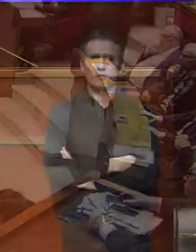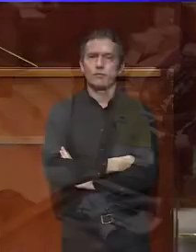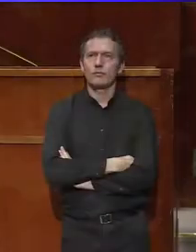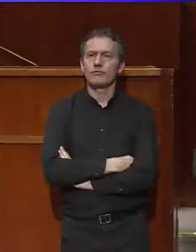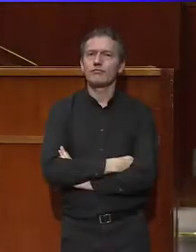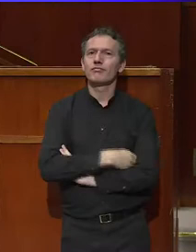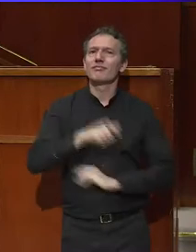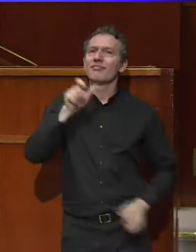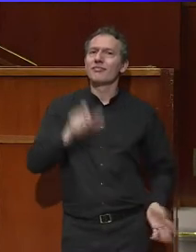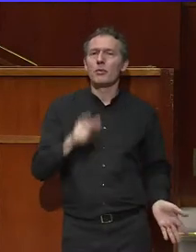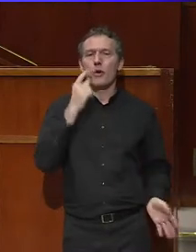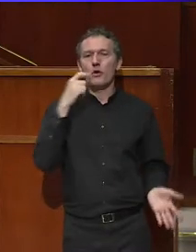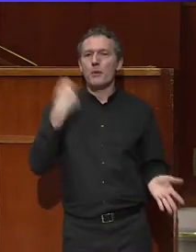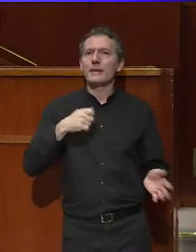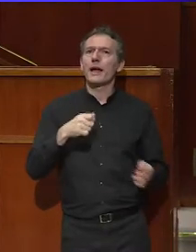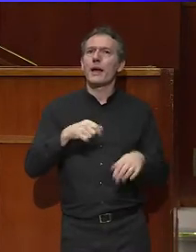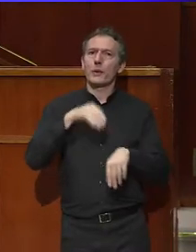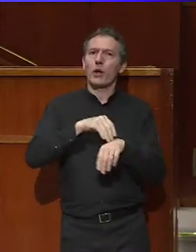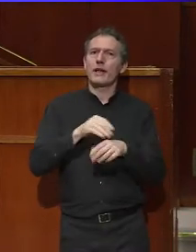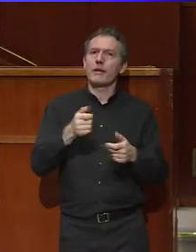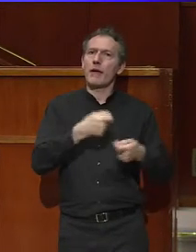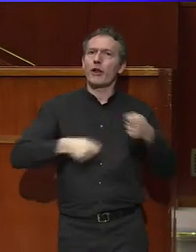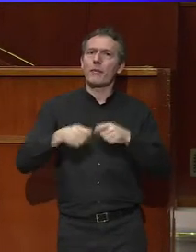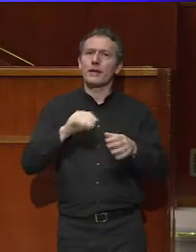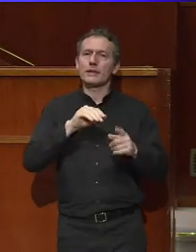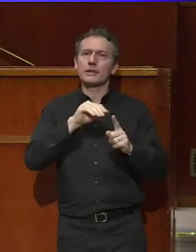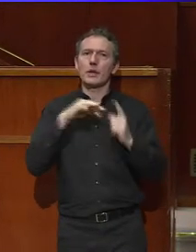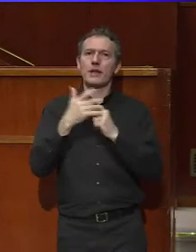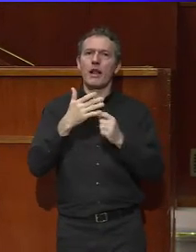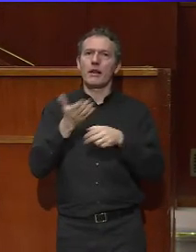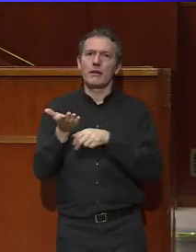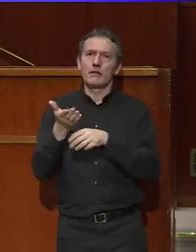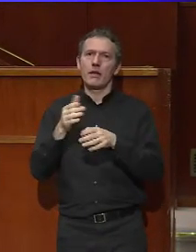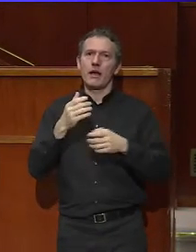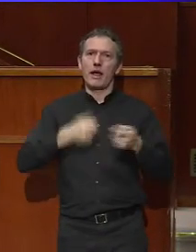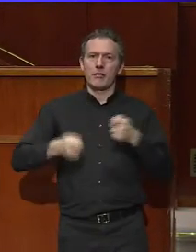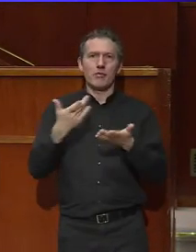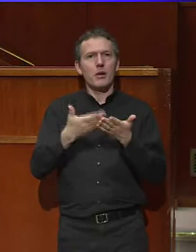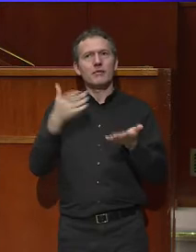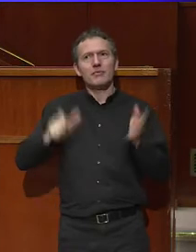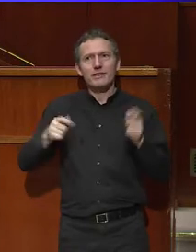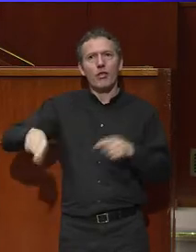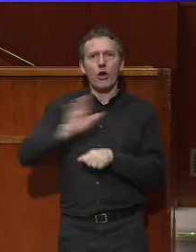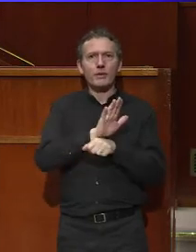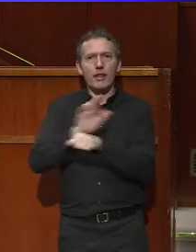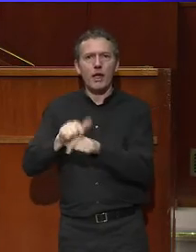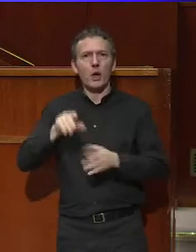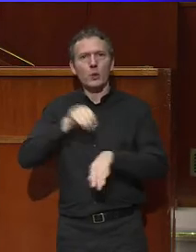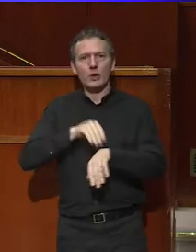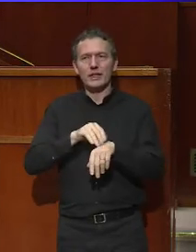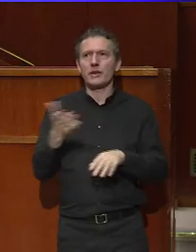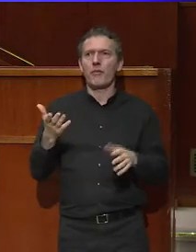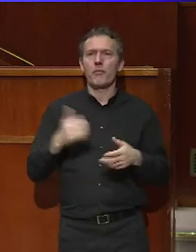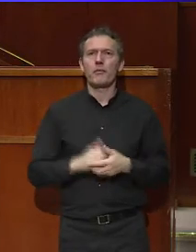Monsieur le Président du Conseil économique, social et environnemental, mesdames et messieurs les présidents, mesdames et messieurs les conseillers, « Aucun